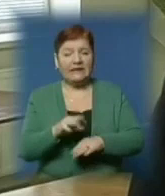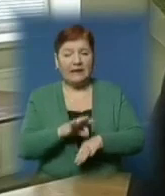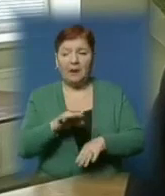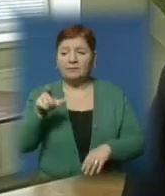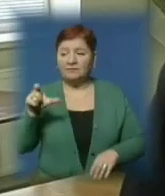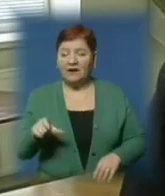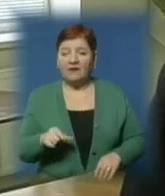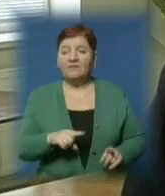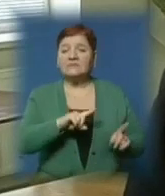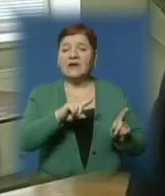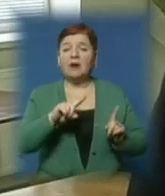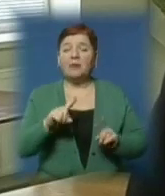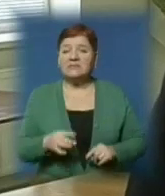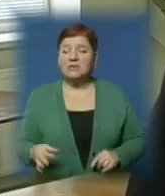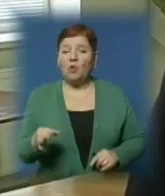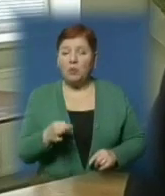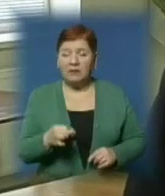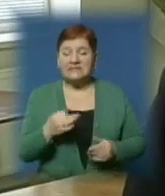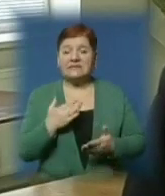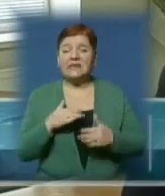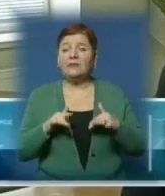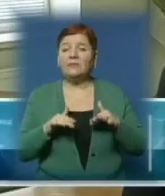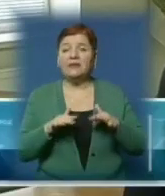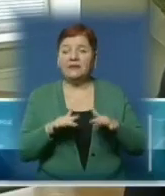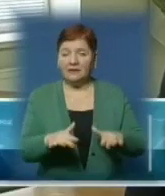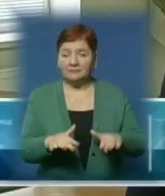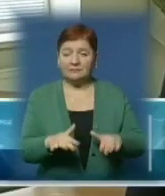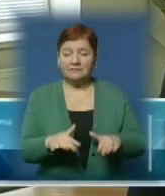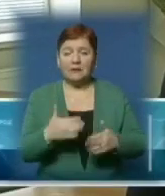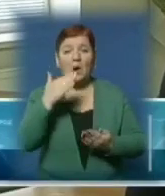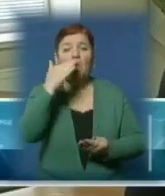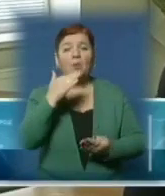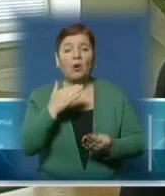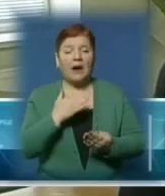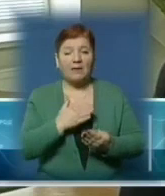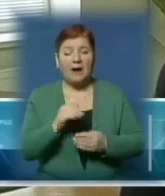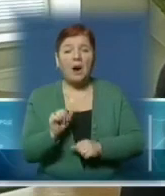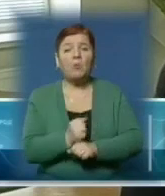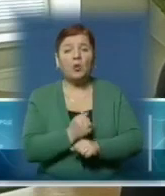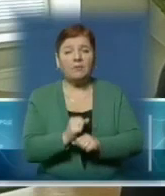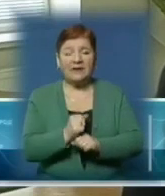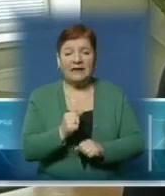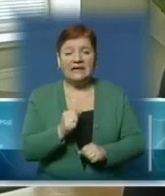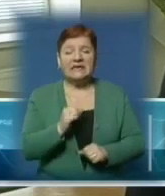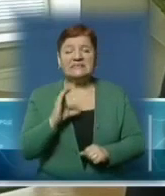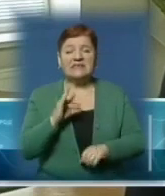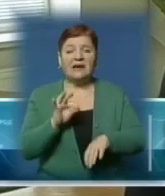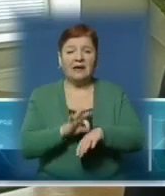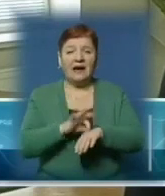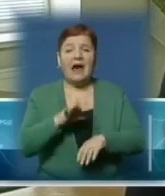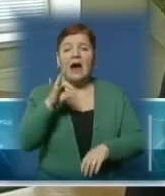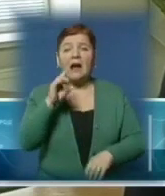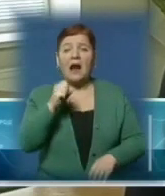Закарпатській області доволі успішно діє програма боротьби з раком. До прикладу,